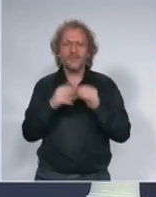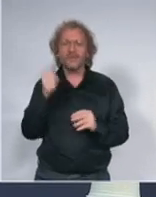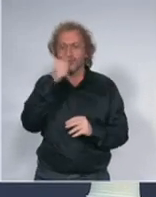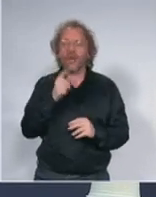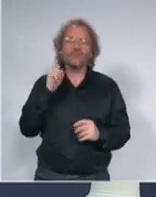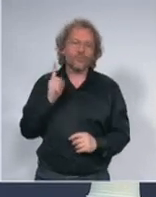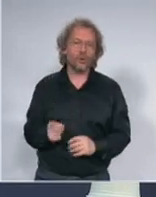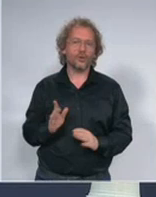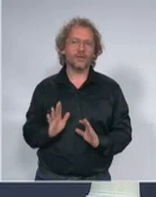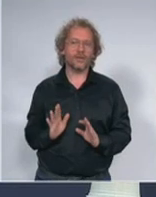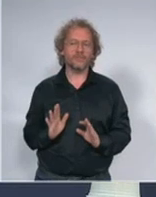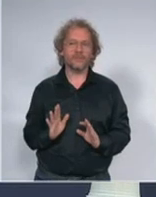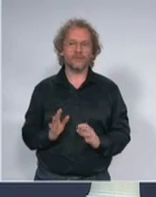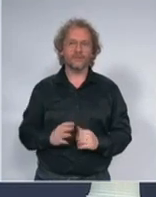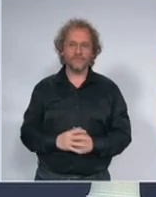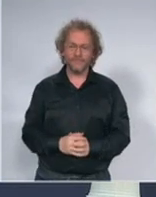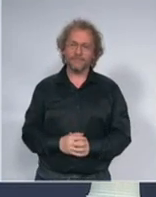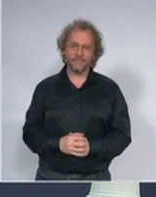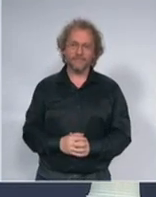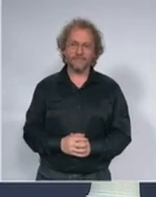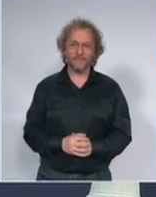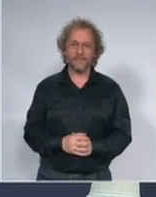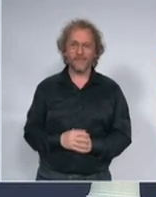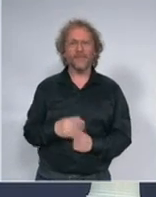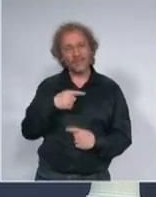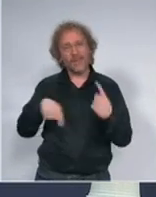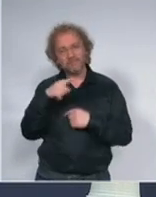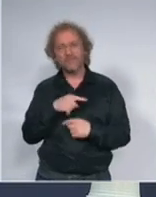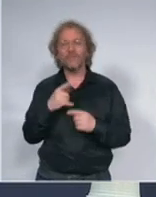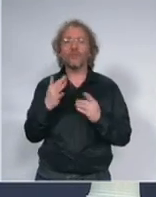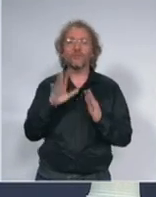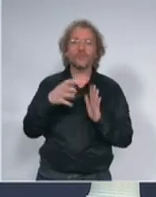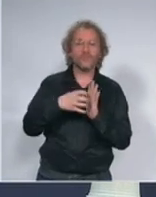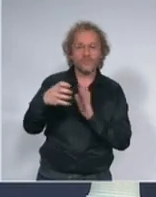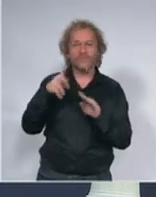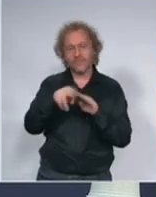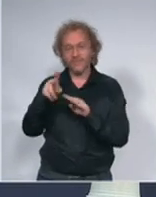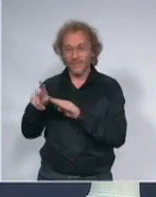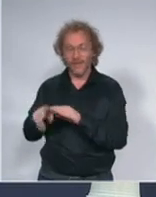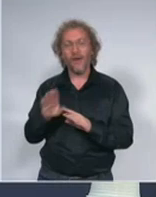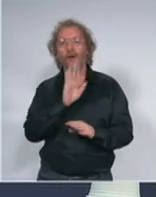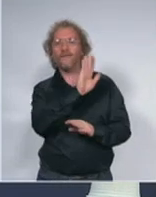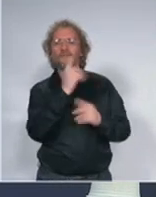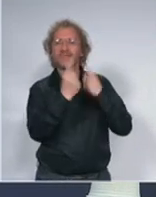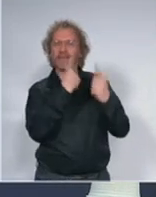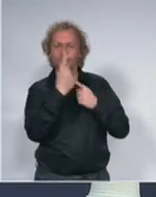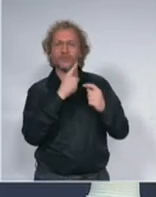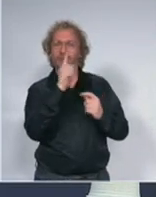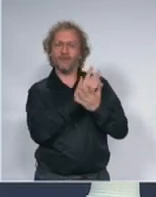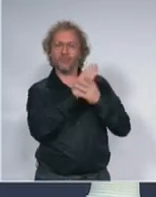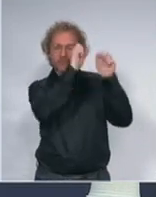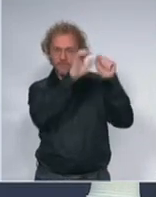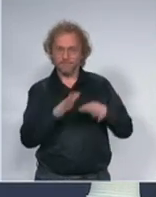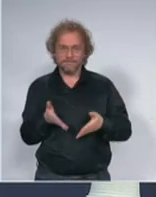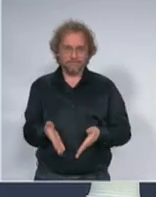koliko god je moguće sprečili da se ovakvi katastrofalni scenariji dese u Republici Srbiji i